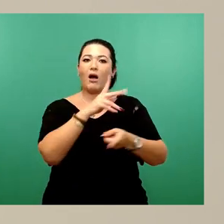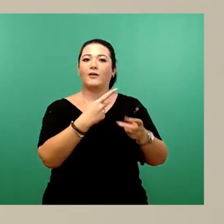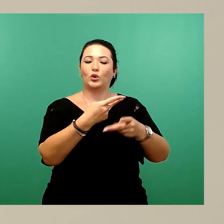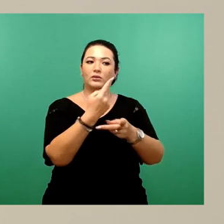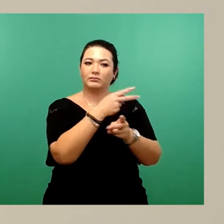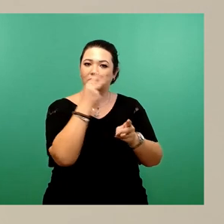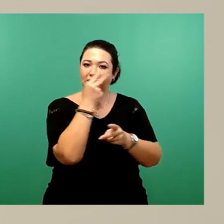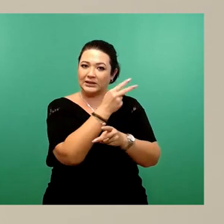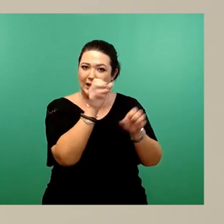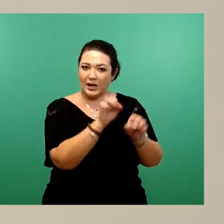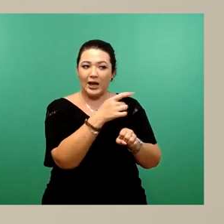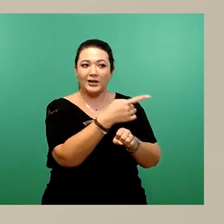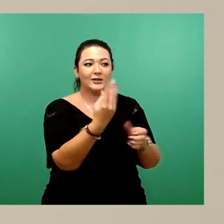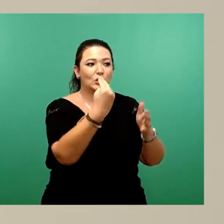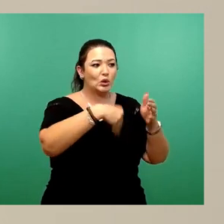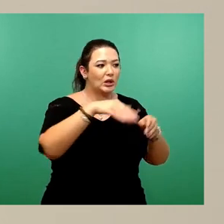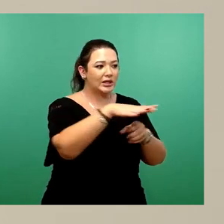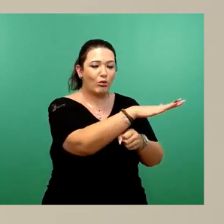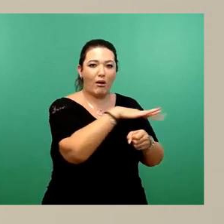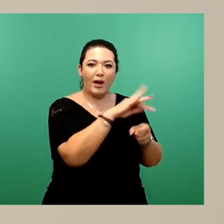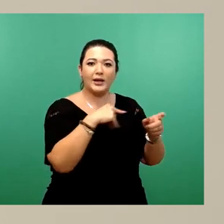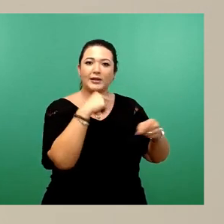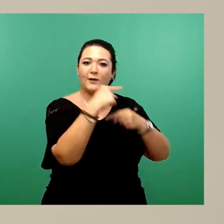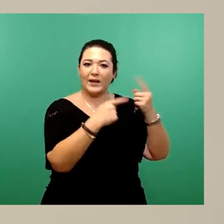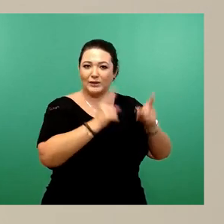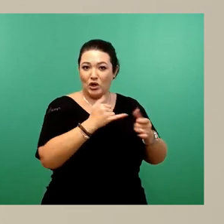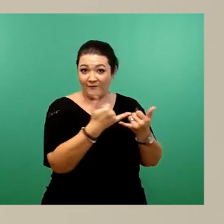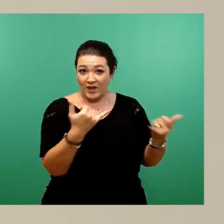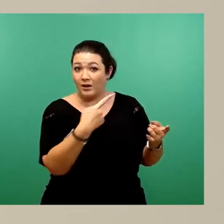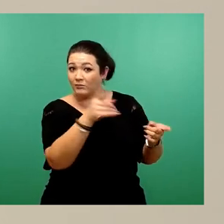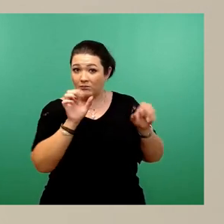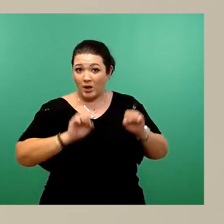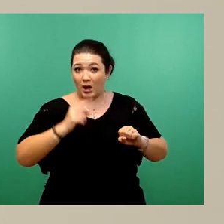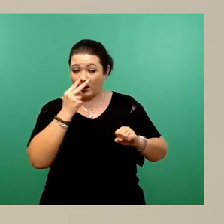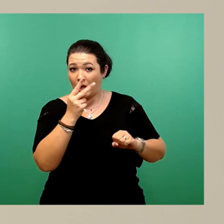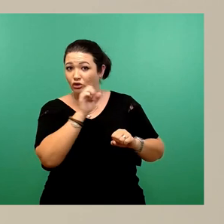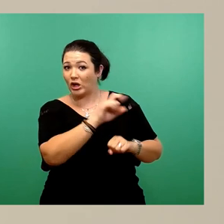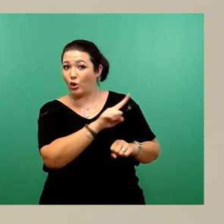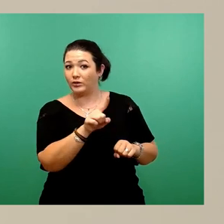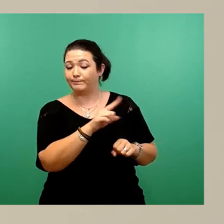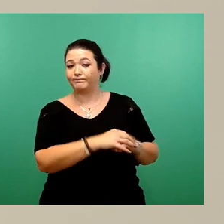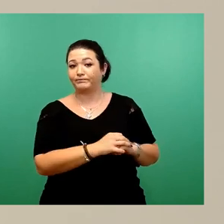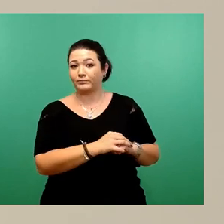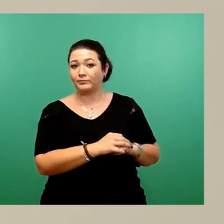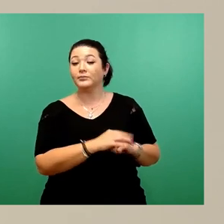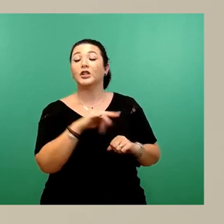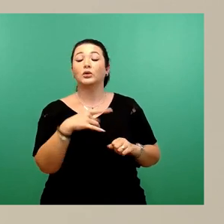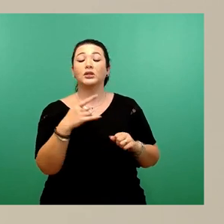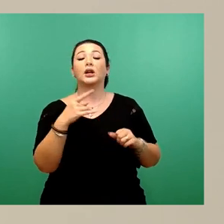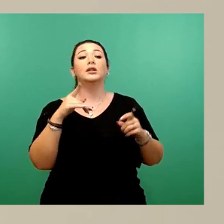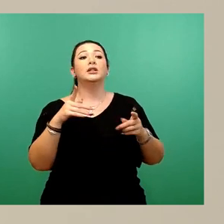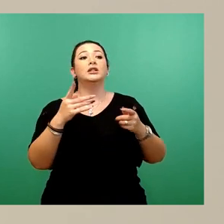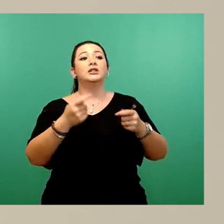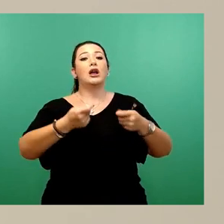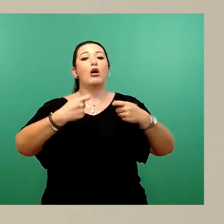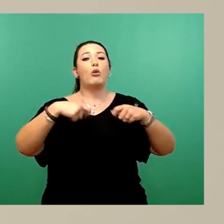Quartier sich entwickeln soll und für dieses Quartier ist eben vorgesehen, dass es dann einen vorhabenbezogenen Bebauungsplan gibt